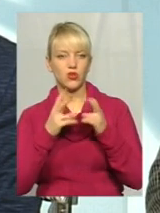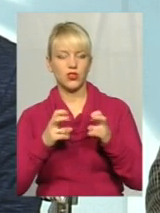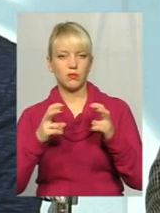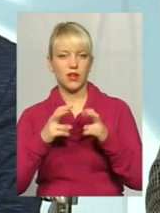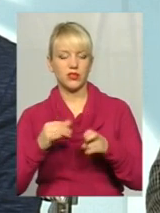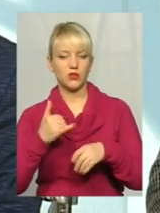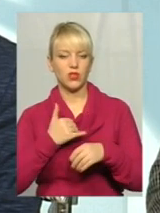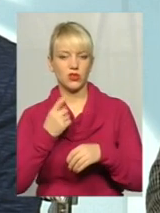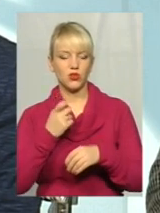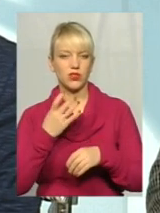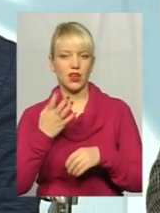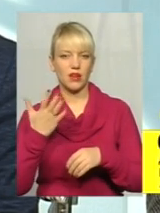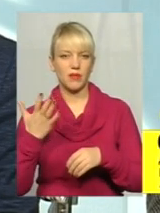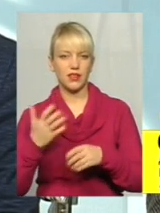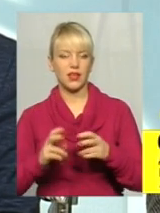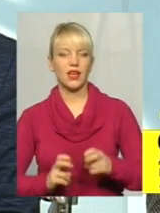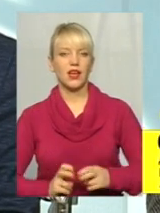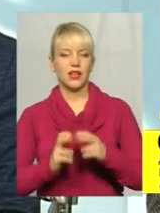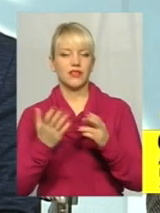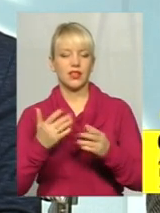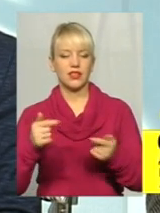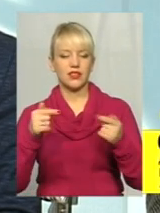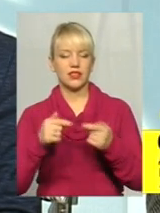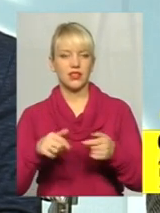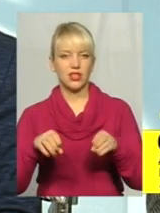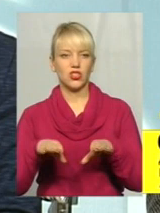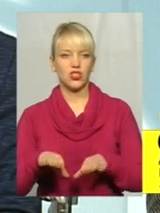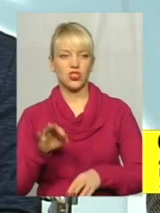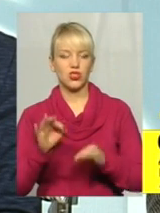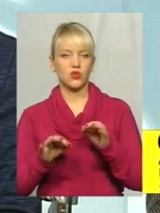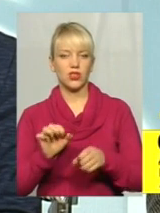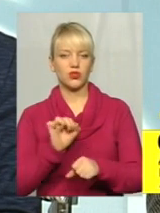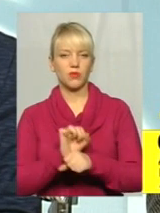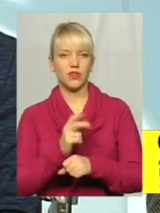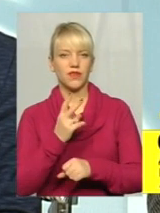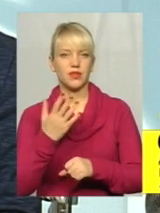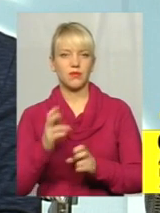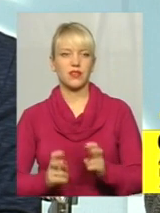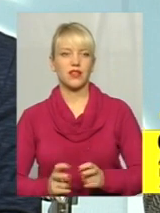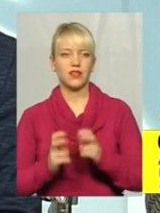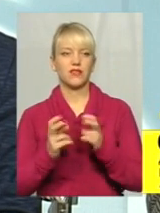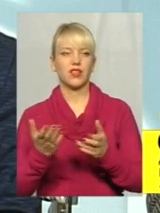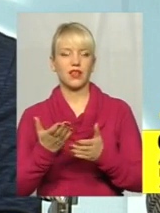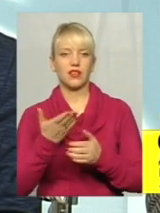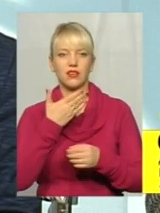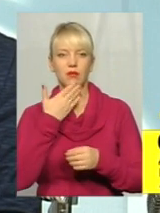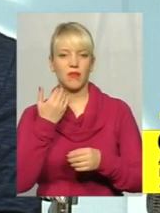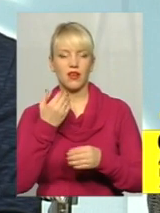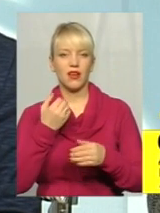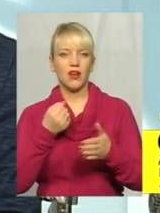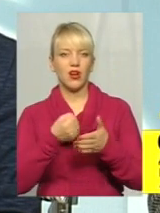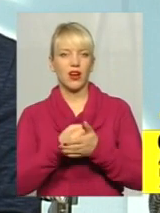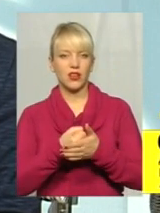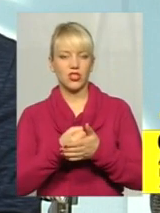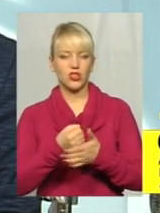нас із 140 ліфтів, які згідно рішення суда зупинено, 25 ліфтів, які взагалі не дійшли граничного терміну. Тобто,